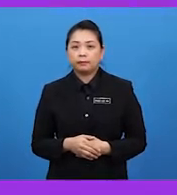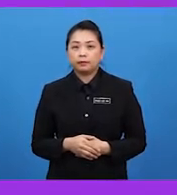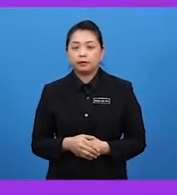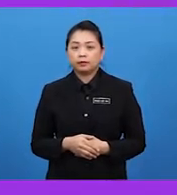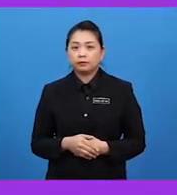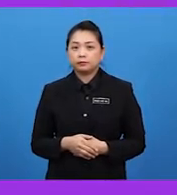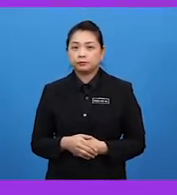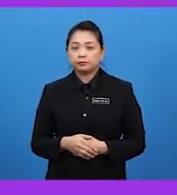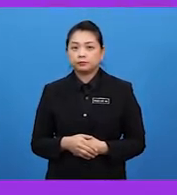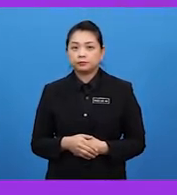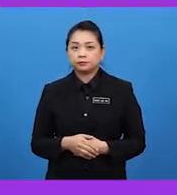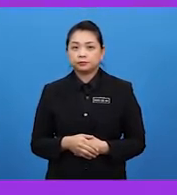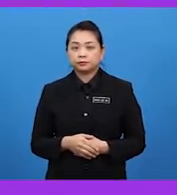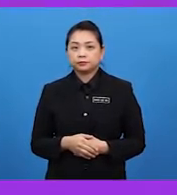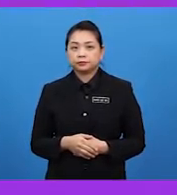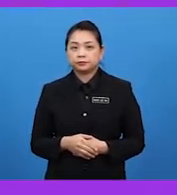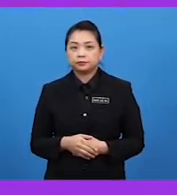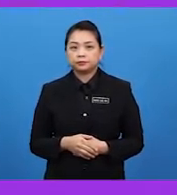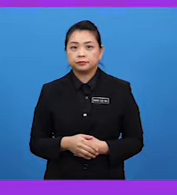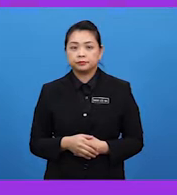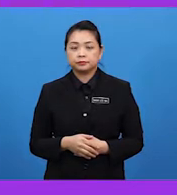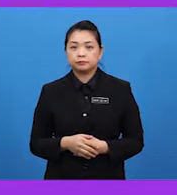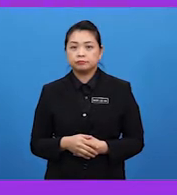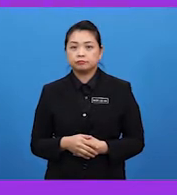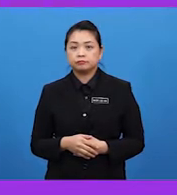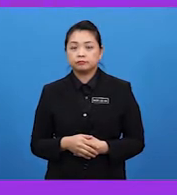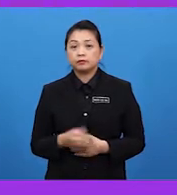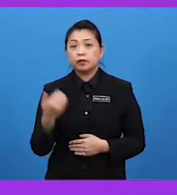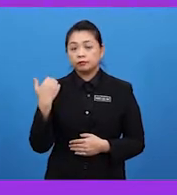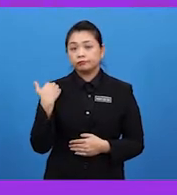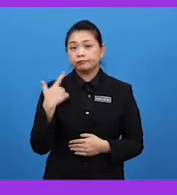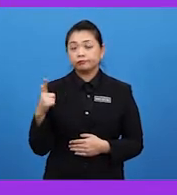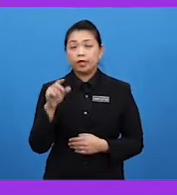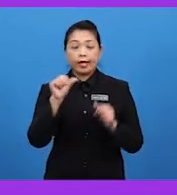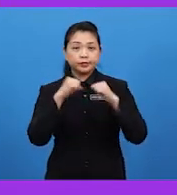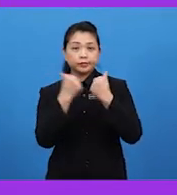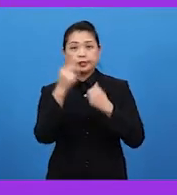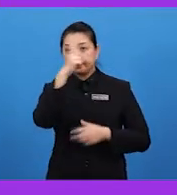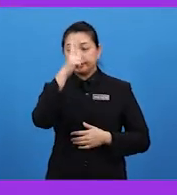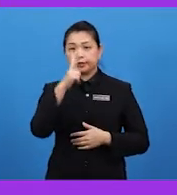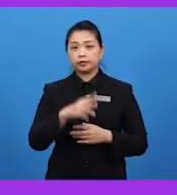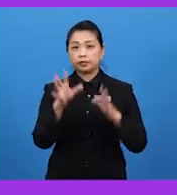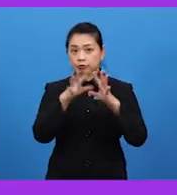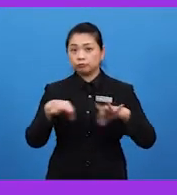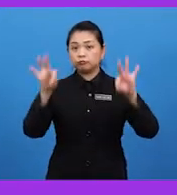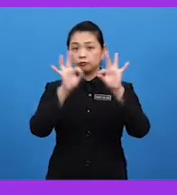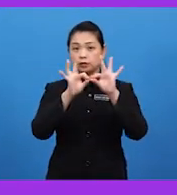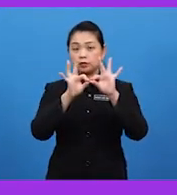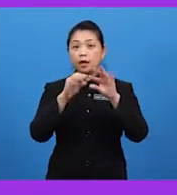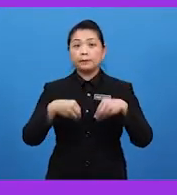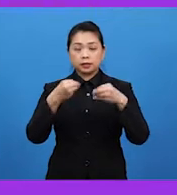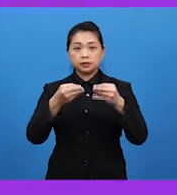Malaysian Agricultural Research and Development Institute Adalah agensi kerajaan yang terpenting